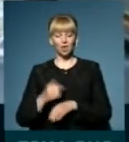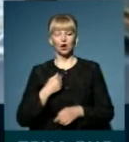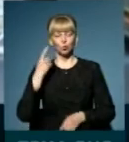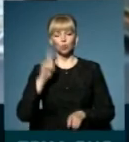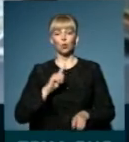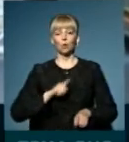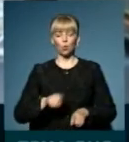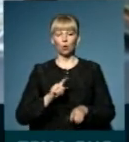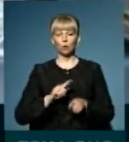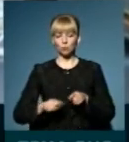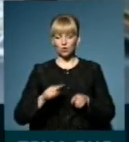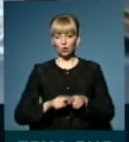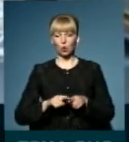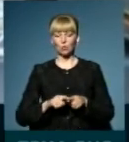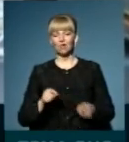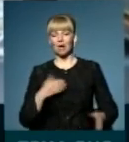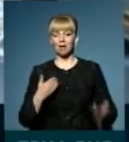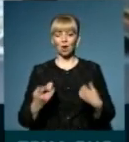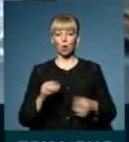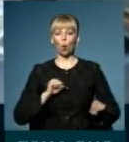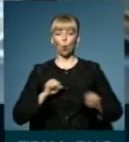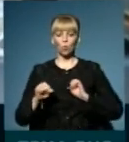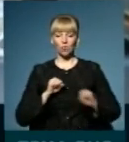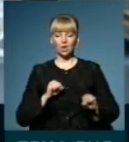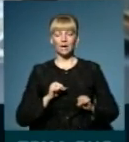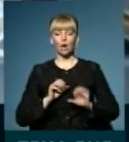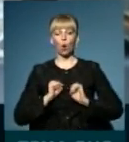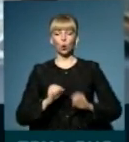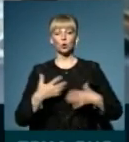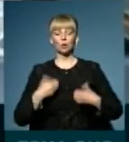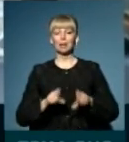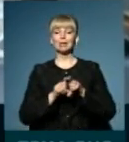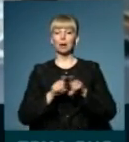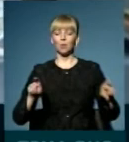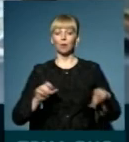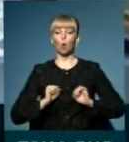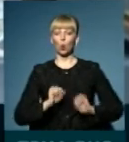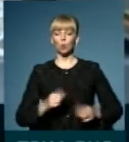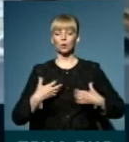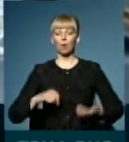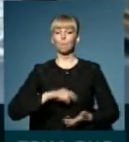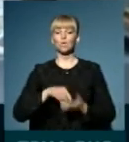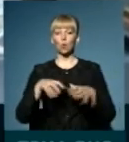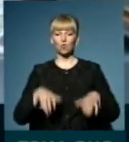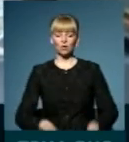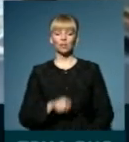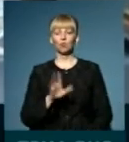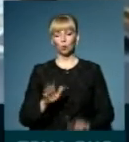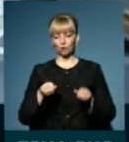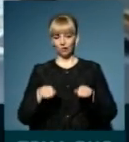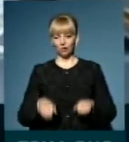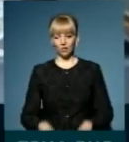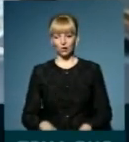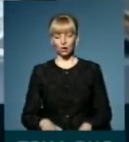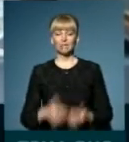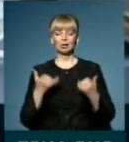швидкому реагуванні і управління охорони здоров'я, департаменту охорони здоров'я міської влади, вони будуть вирішені,